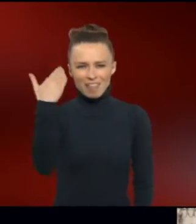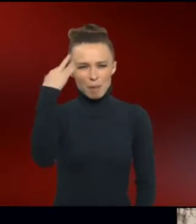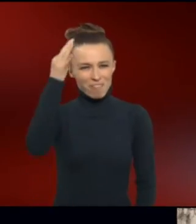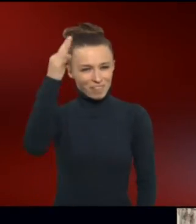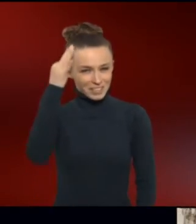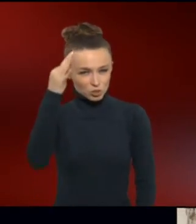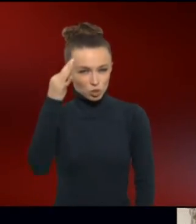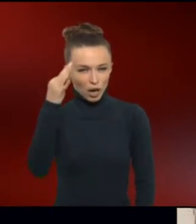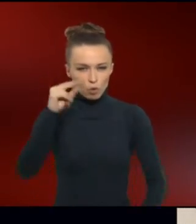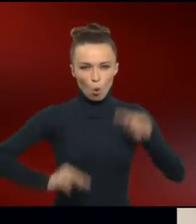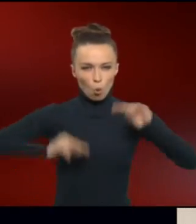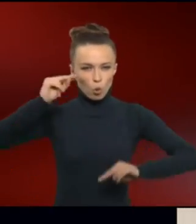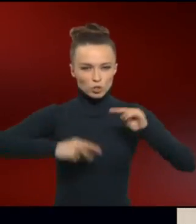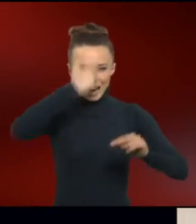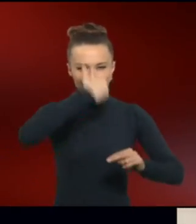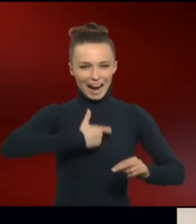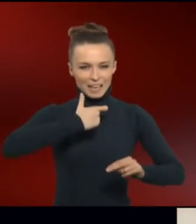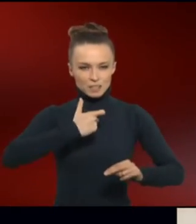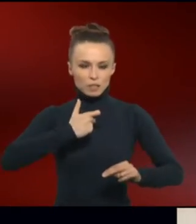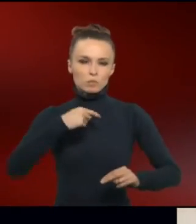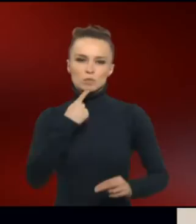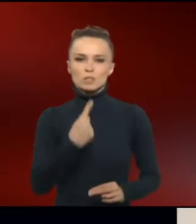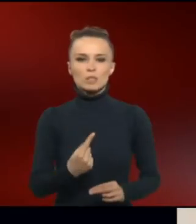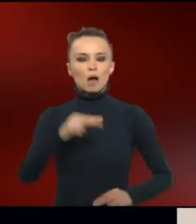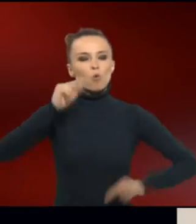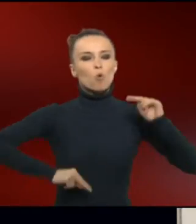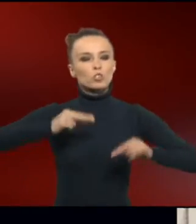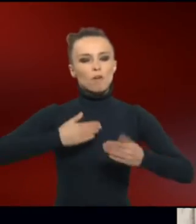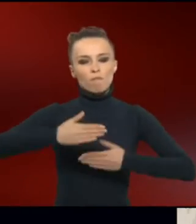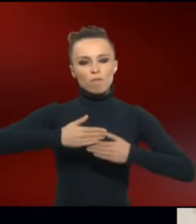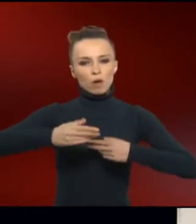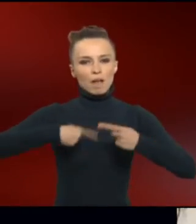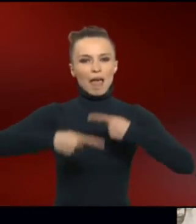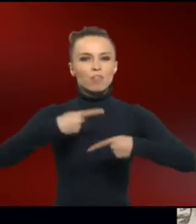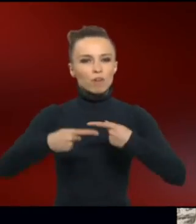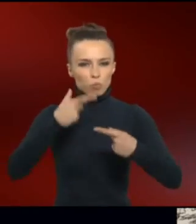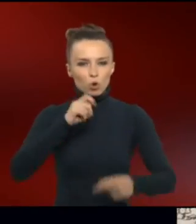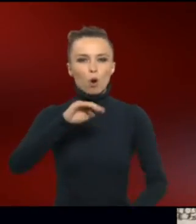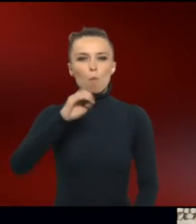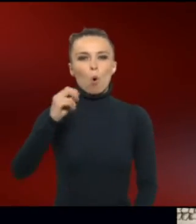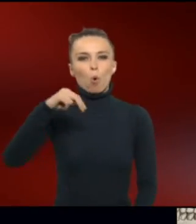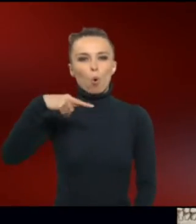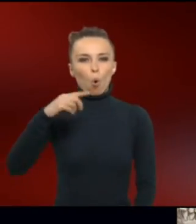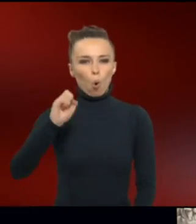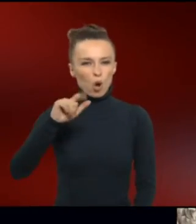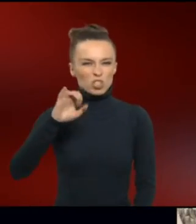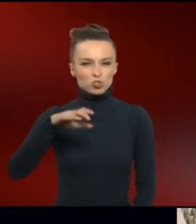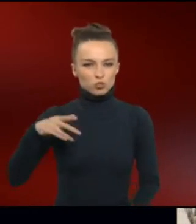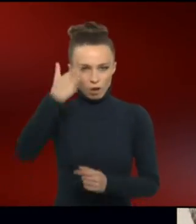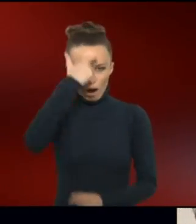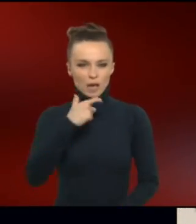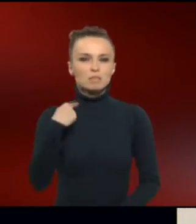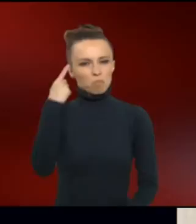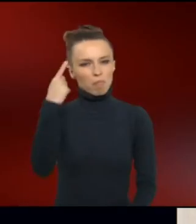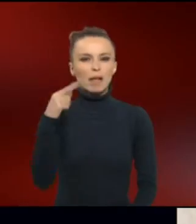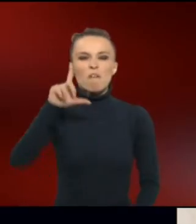Wissenschaft hält die unterschiedlichen Rassen für unterschiedlich weit entwickelt. Die sogenannte mongolische Rasse gilt als wenig entwickelt